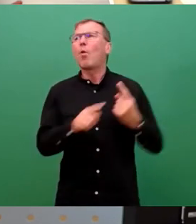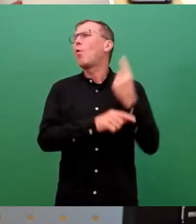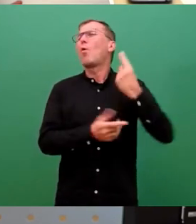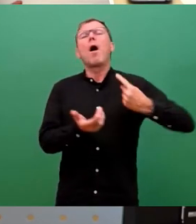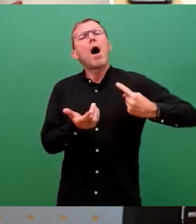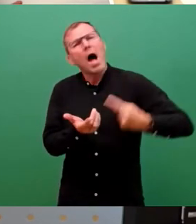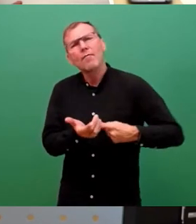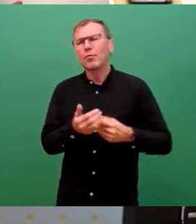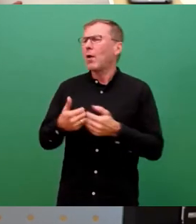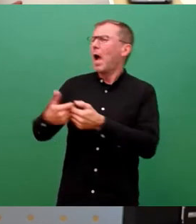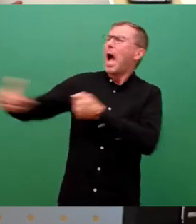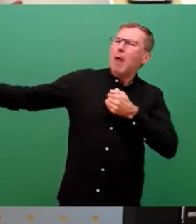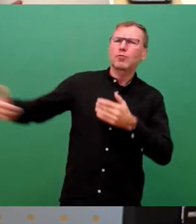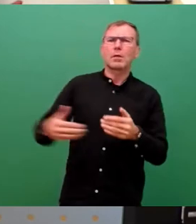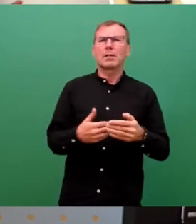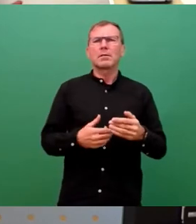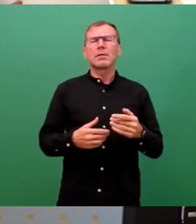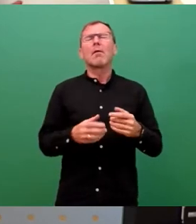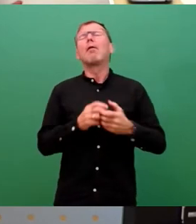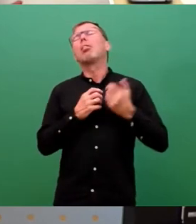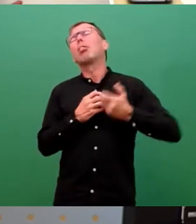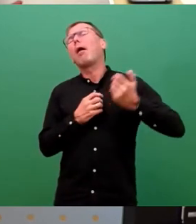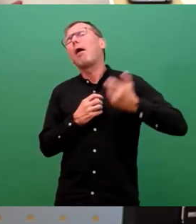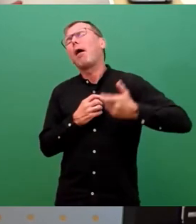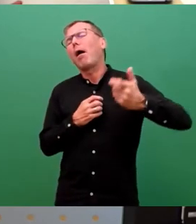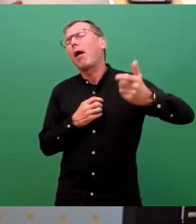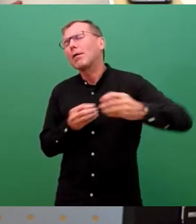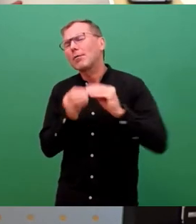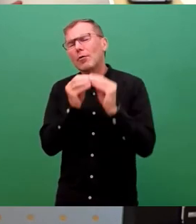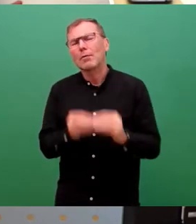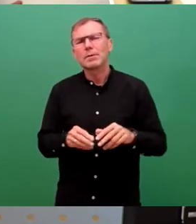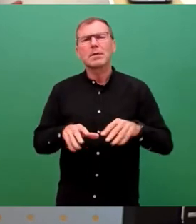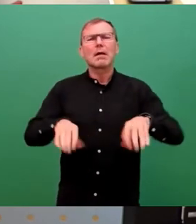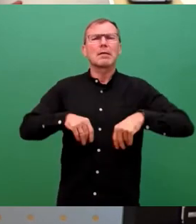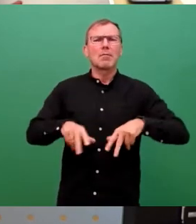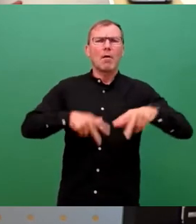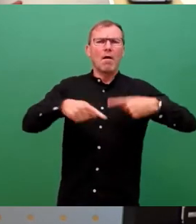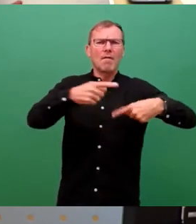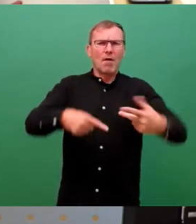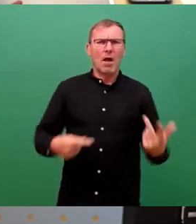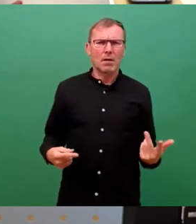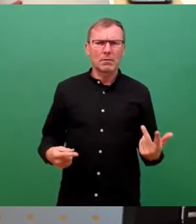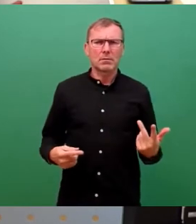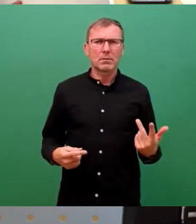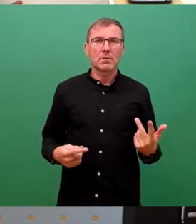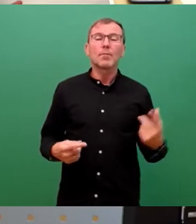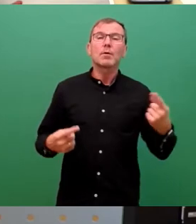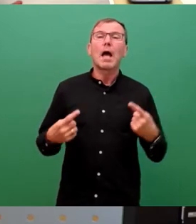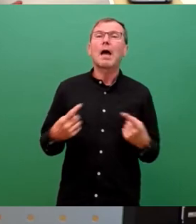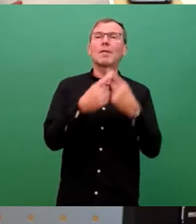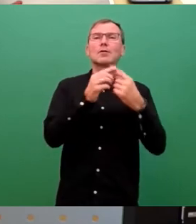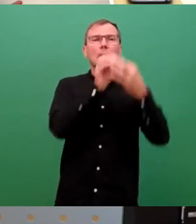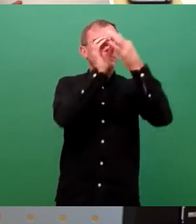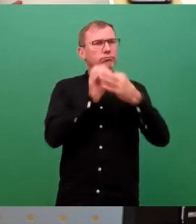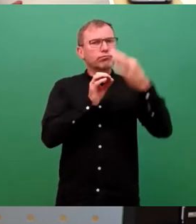an Abstände, elendlange und komplizierte Genehmigungsverfahren und Widerstand gegen Stromtrassenausbau von Nord